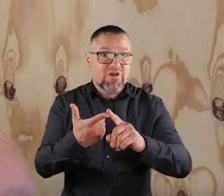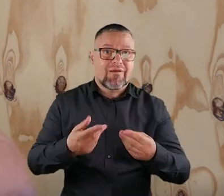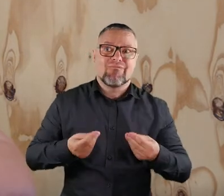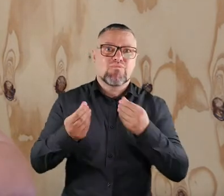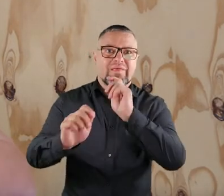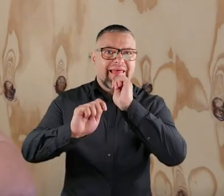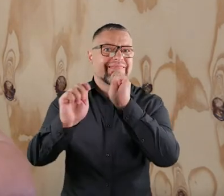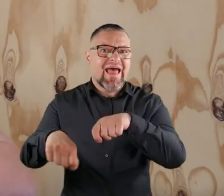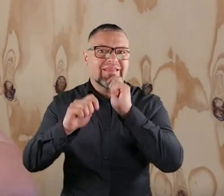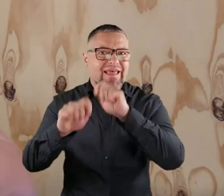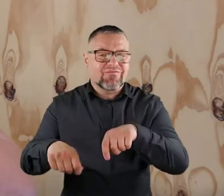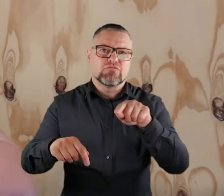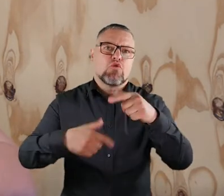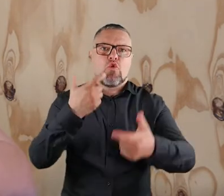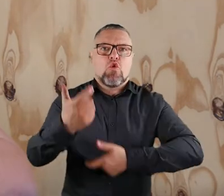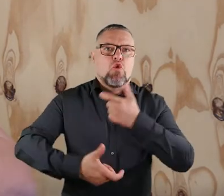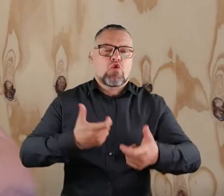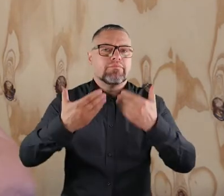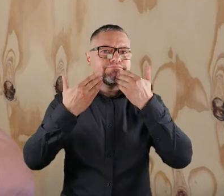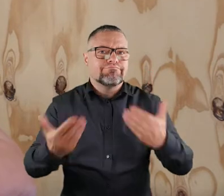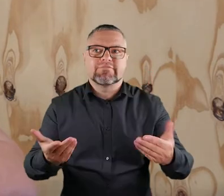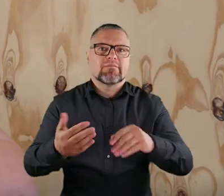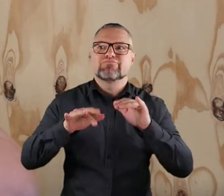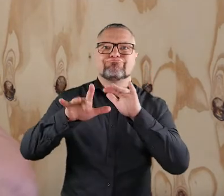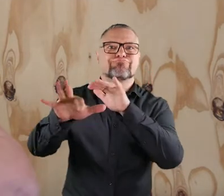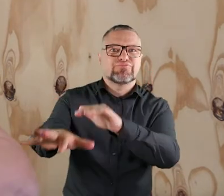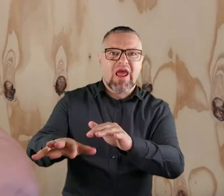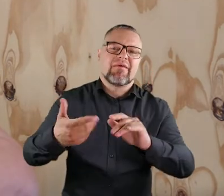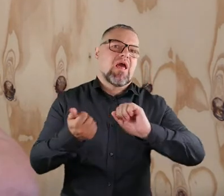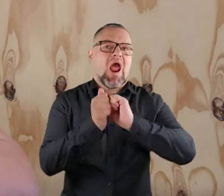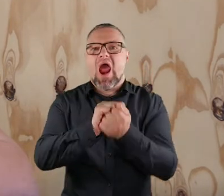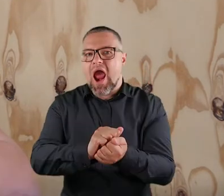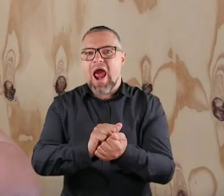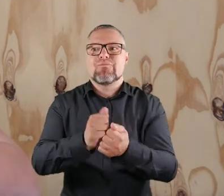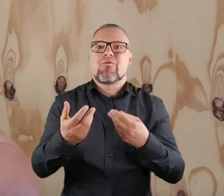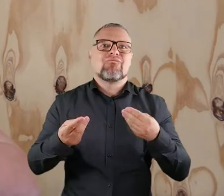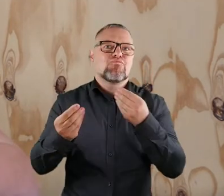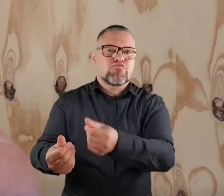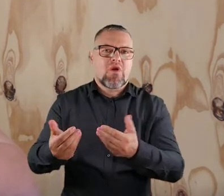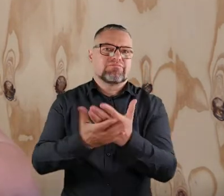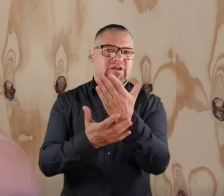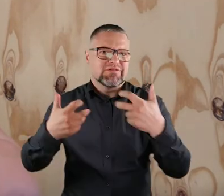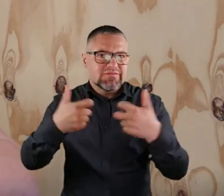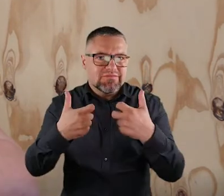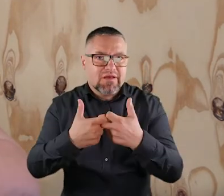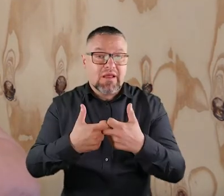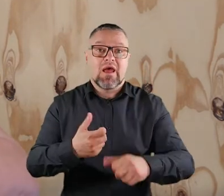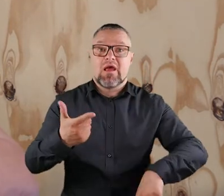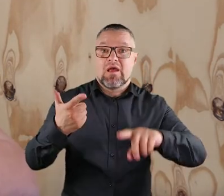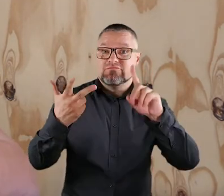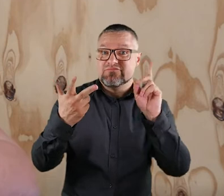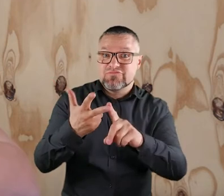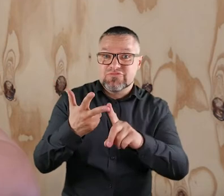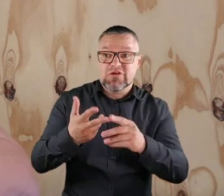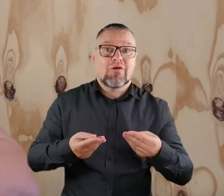źródłem są wpłaty z darowizn. Mogą być one dokonywane za pomocą przerogu tradycyjnego bądź wpłat online. A trzecim